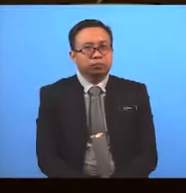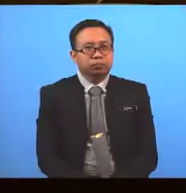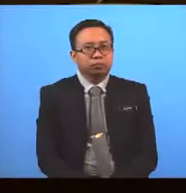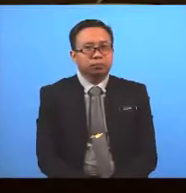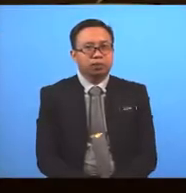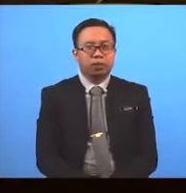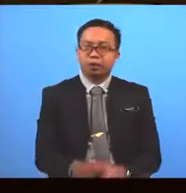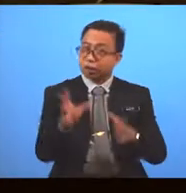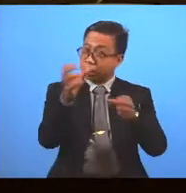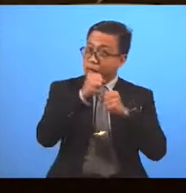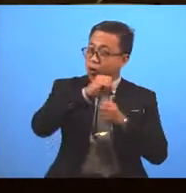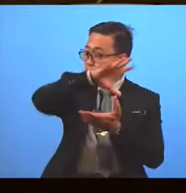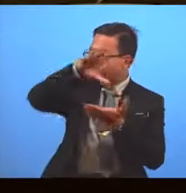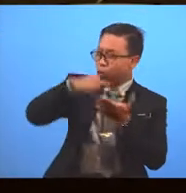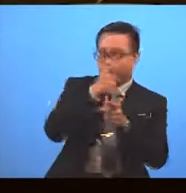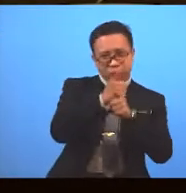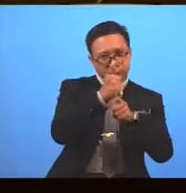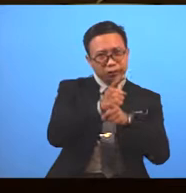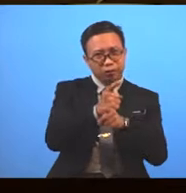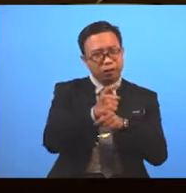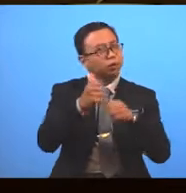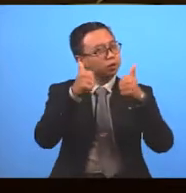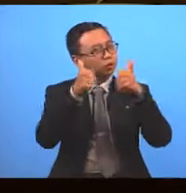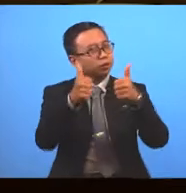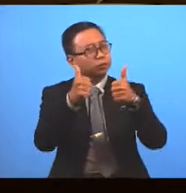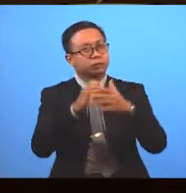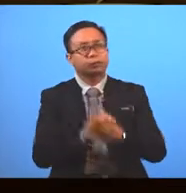Did you get it all correct? Excellent!